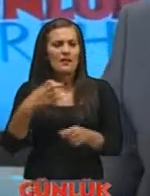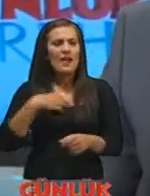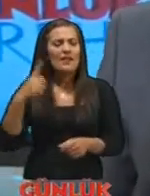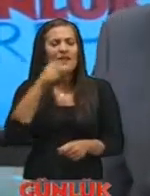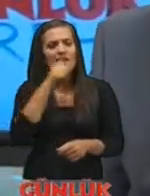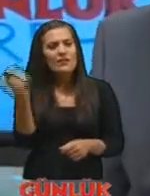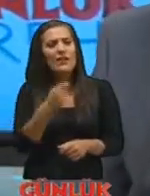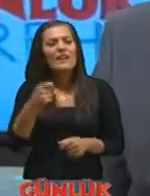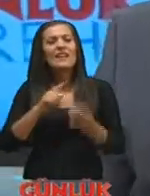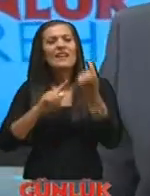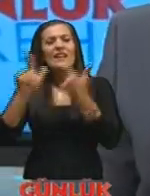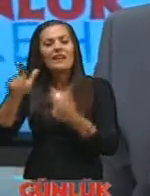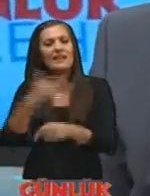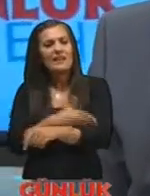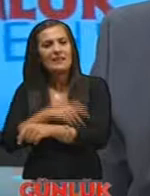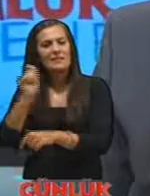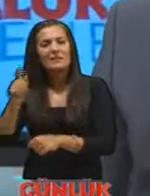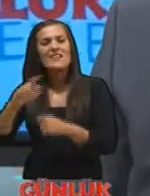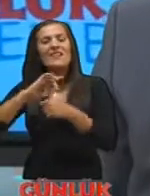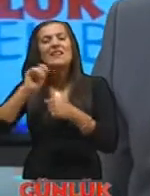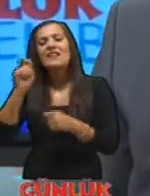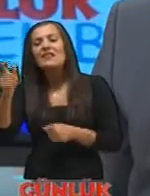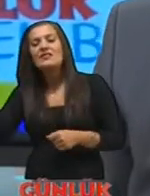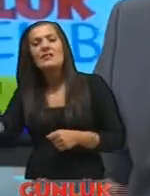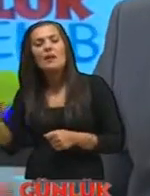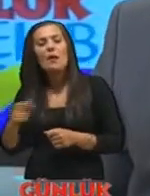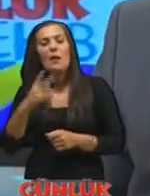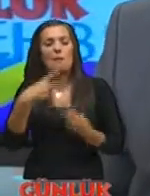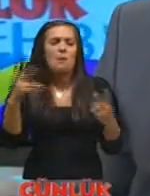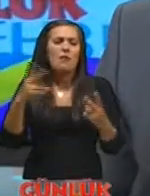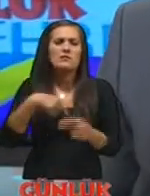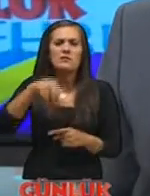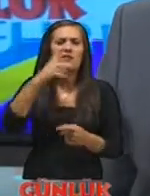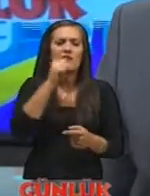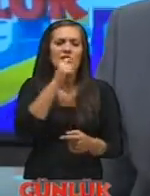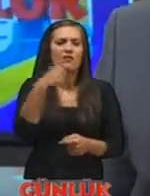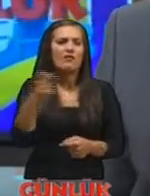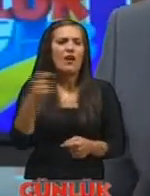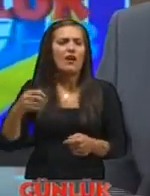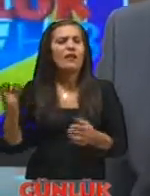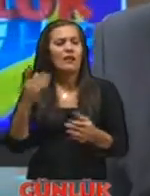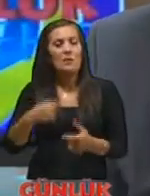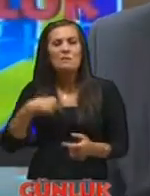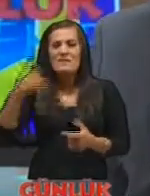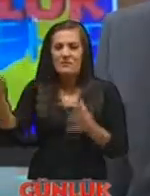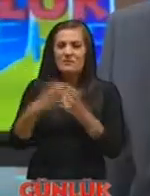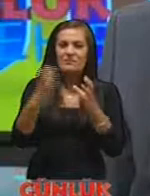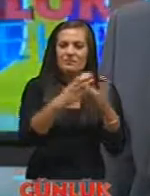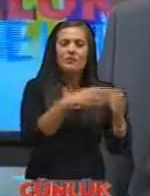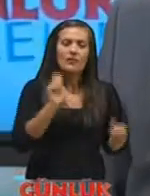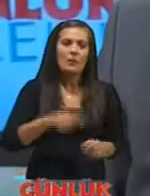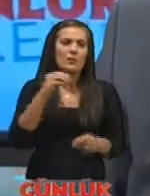illerin ve ilçelerin bağımsız itfaiyeleri bulunuyor birbirinden bağımsız biz bunları bir araya getirmek için de çalışıyoruz